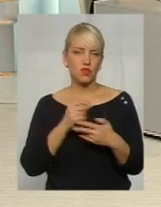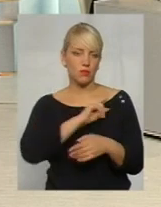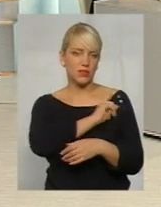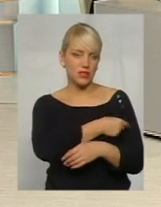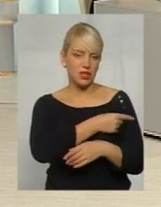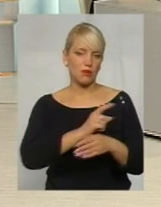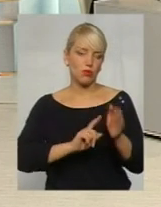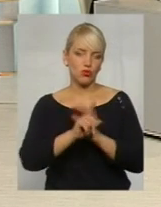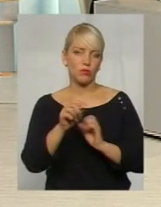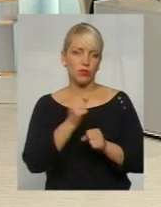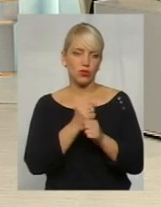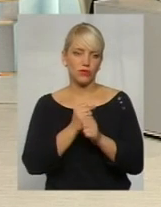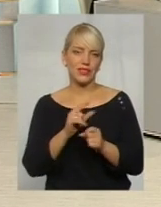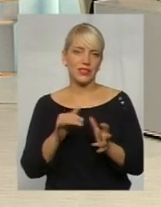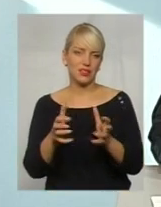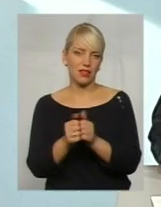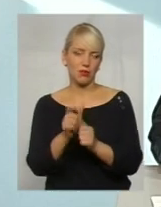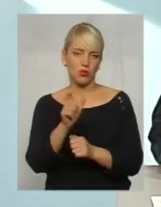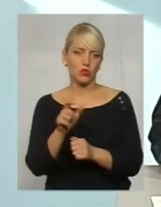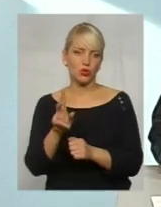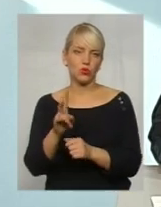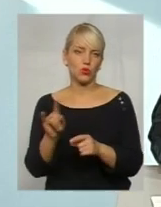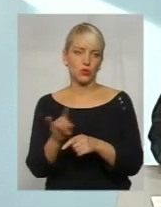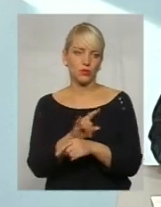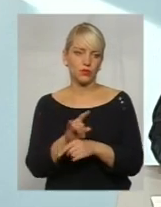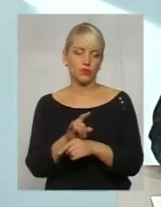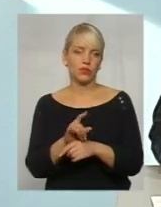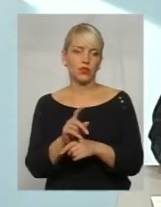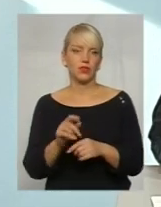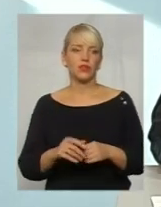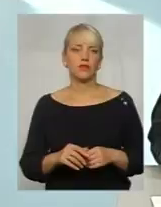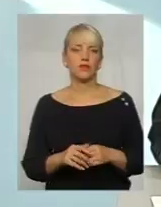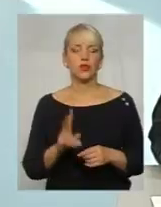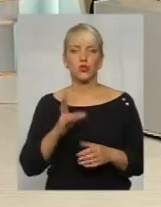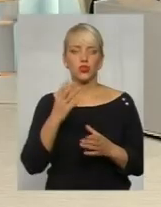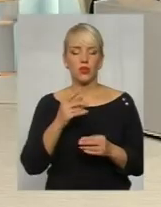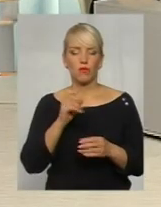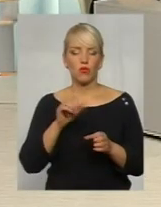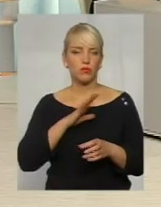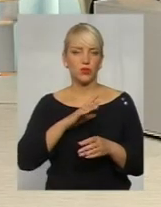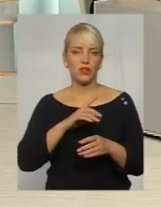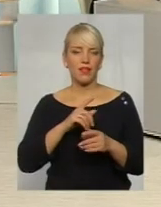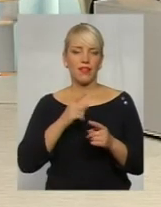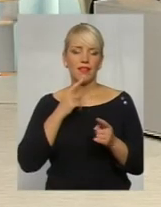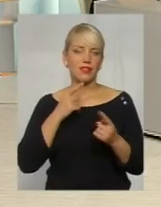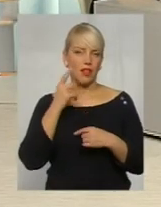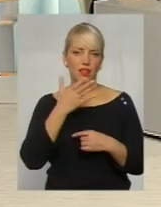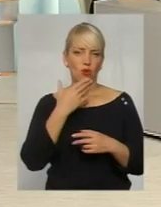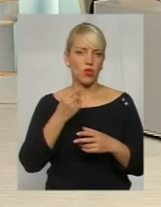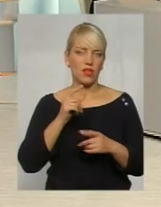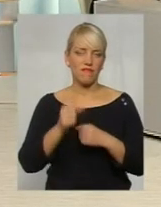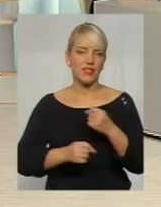працювати і навіть затримали осіб, чи недалеко від'їхали, чи недалеко відійшли з грошима.